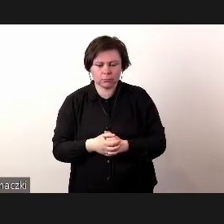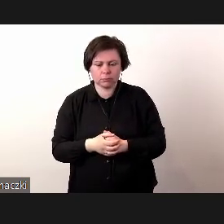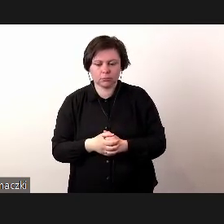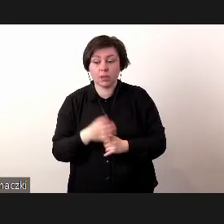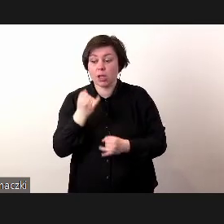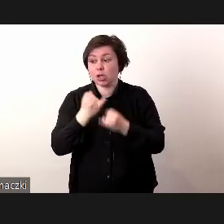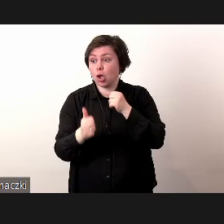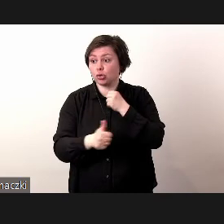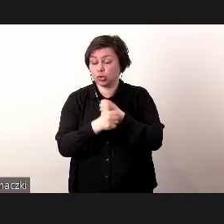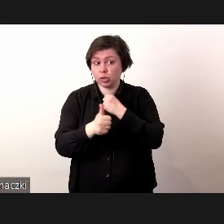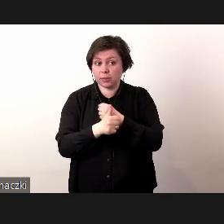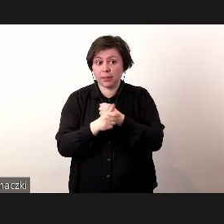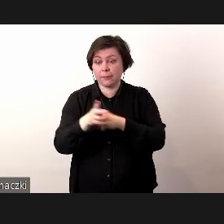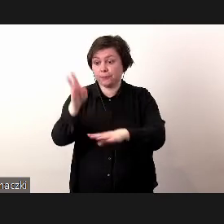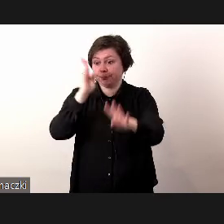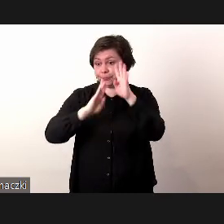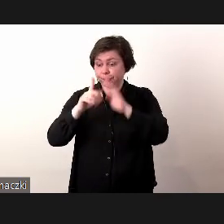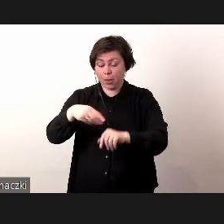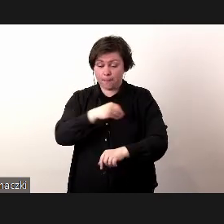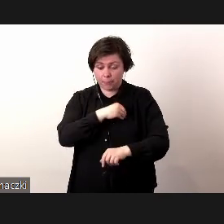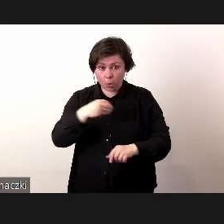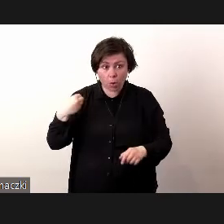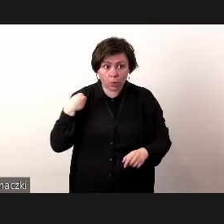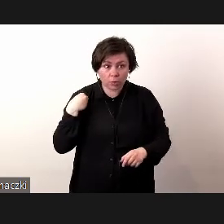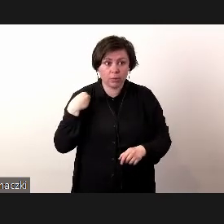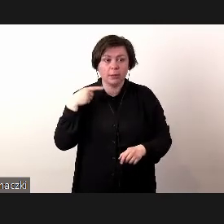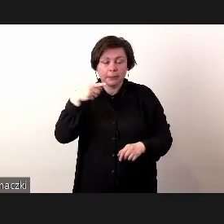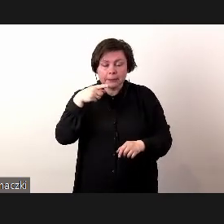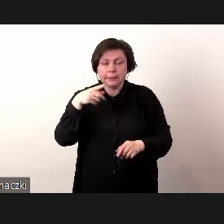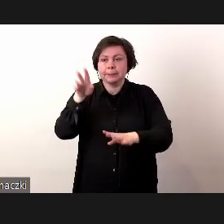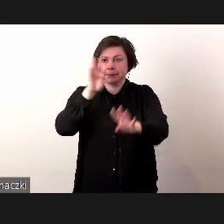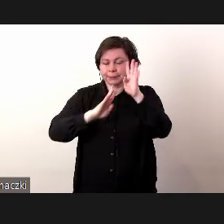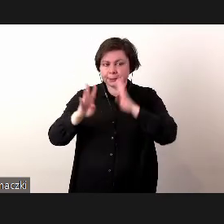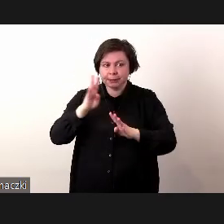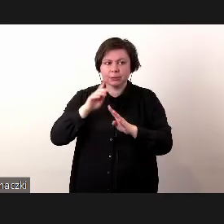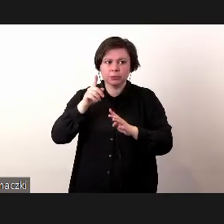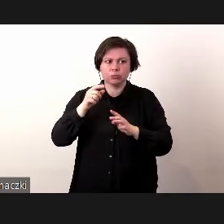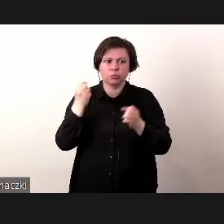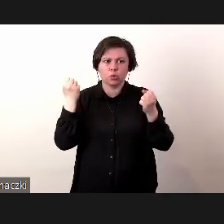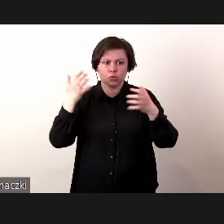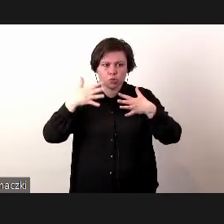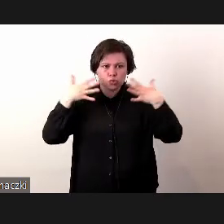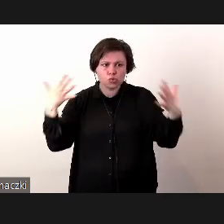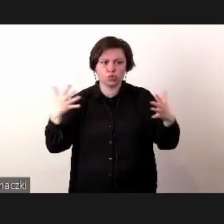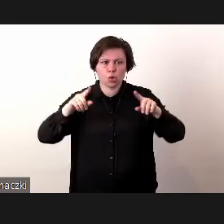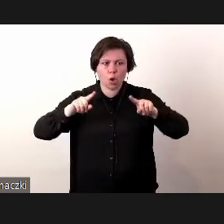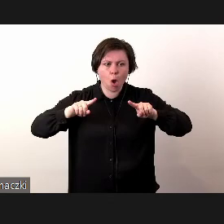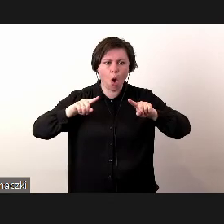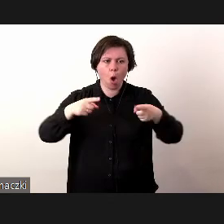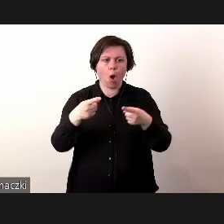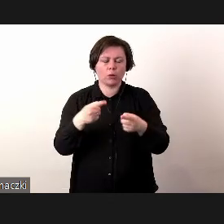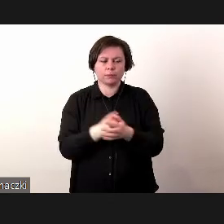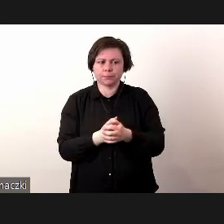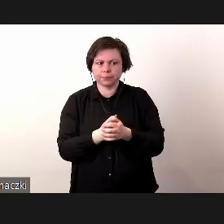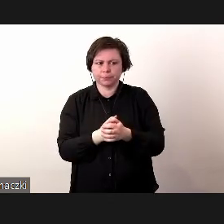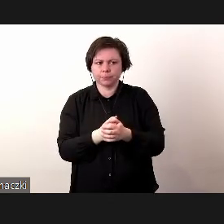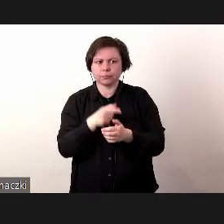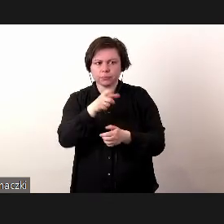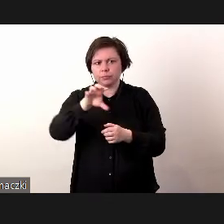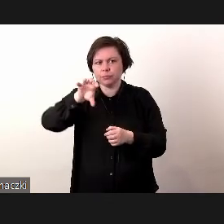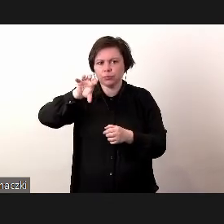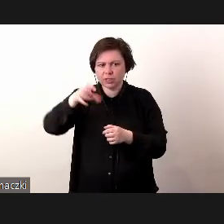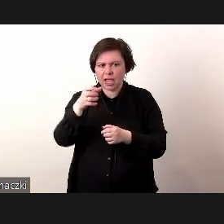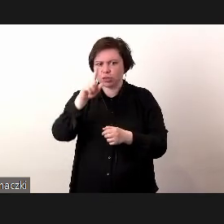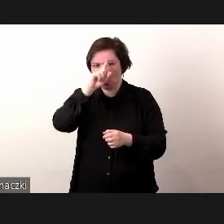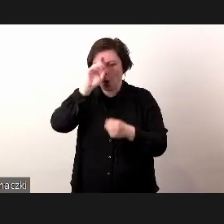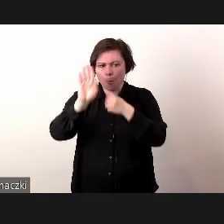Jeśli chodzi o klientów w Polsce, to są to klienci oczywiście dużsi, organizacyjni i też jest to tak naprawdę sektor